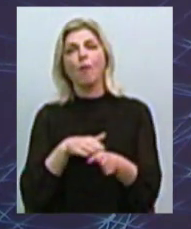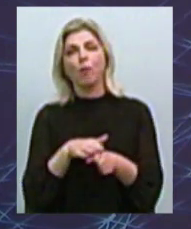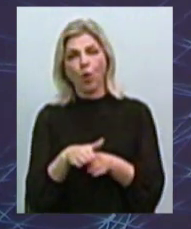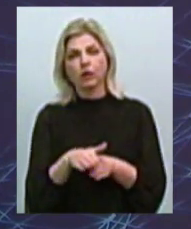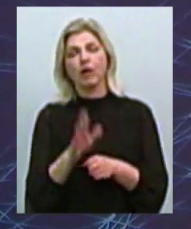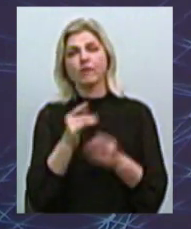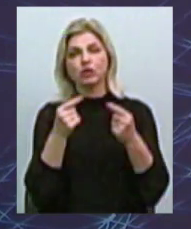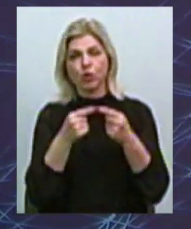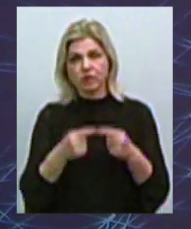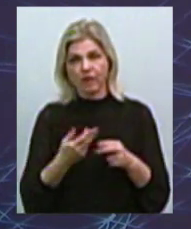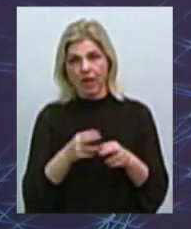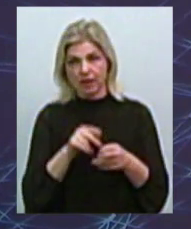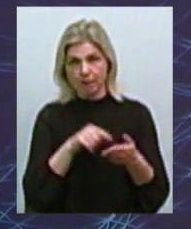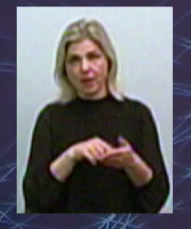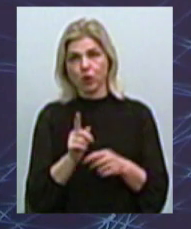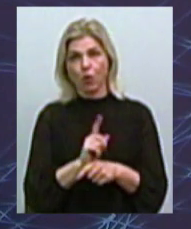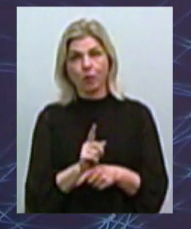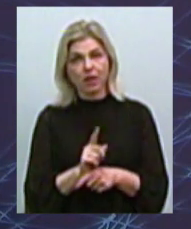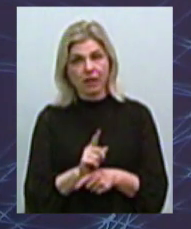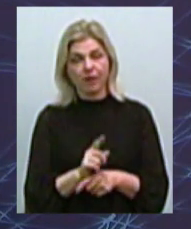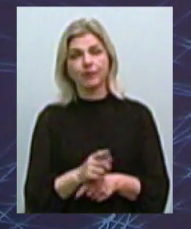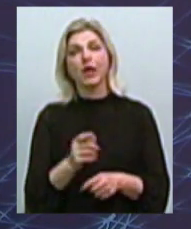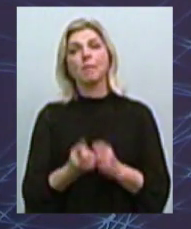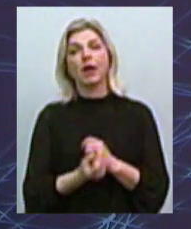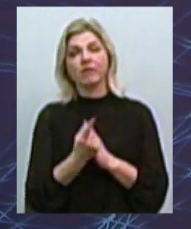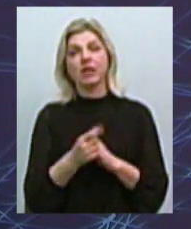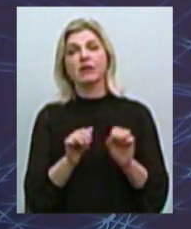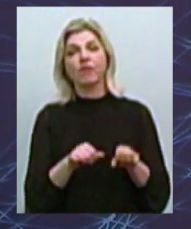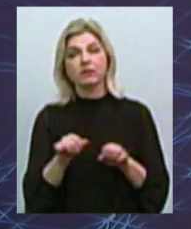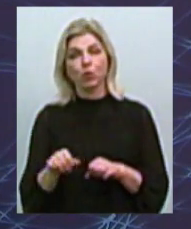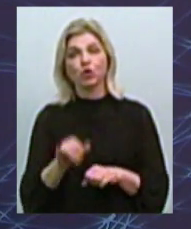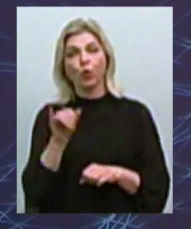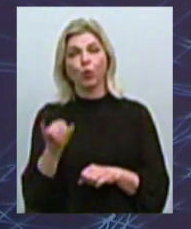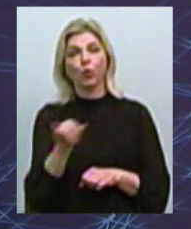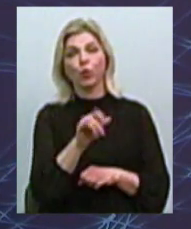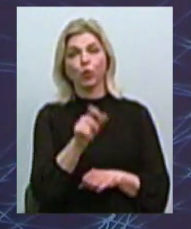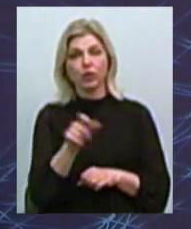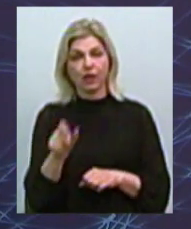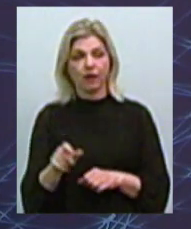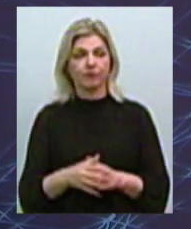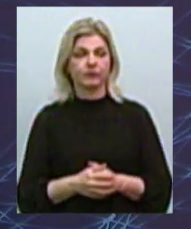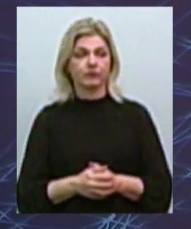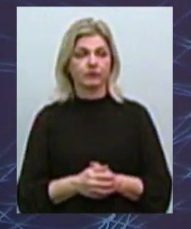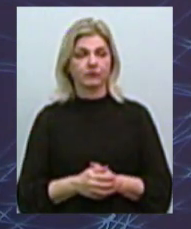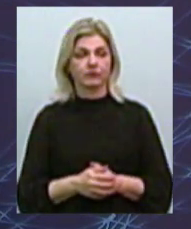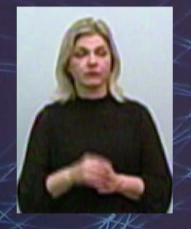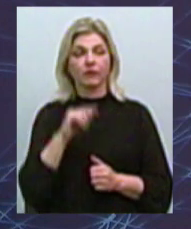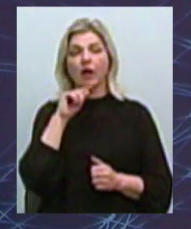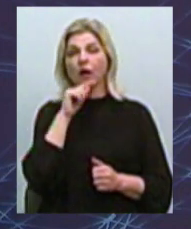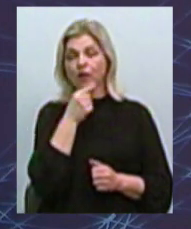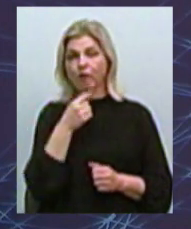соответстві з цими нормативами. Появляється можливість у людей економно